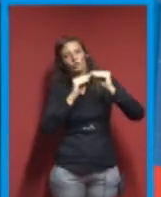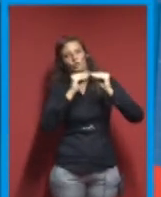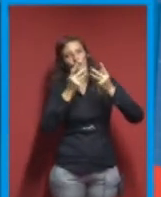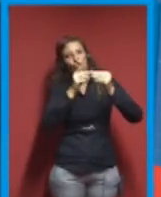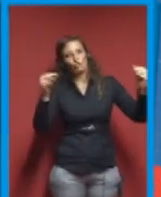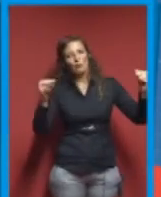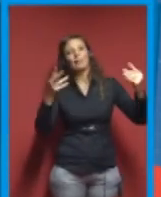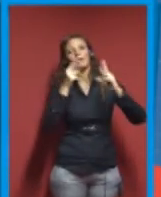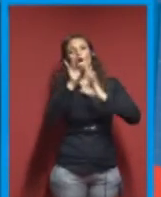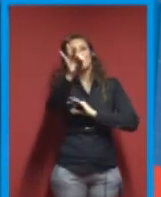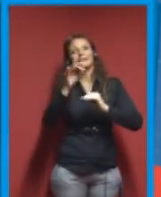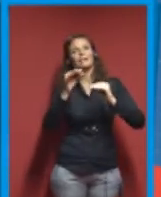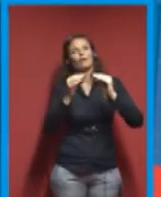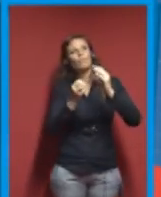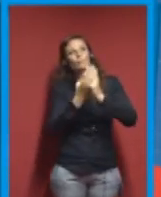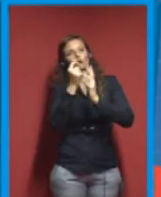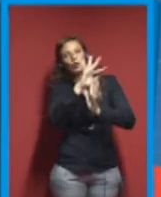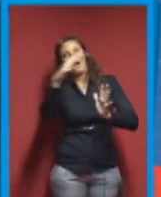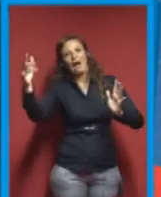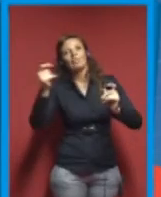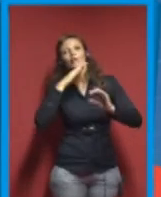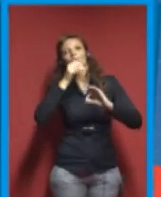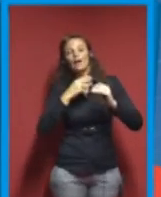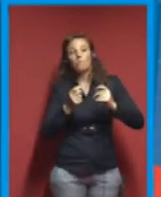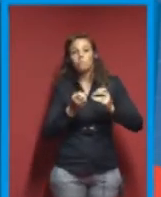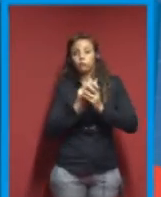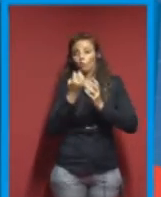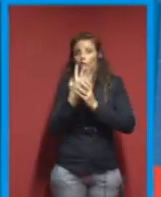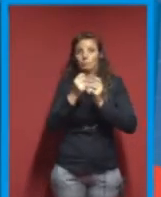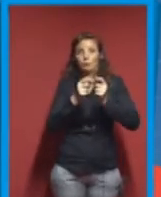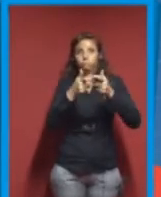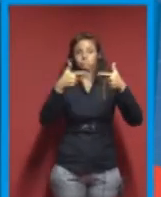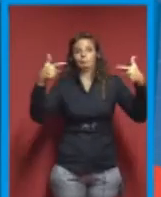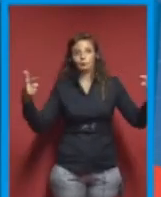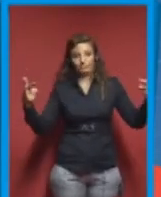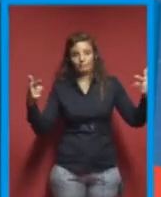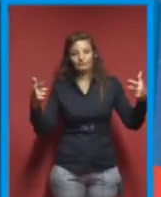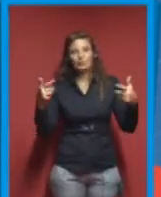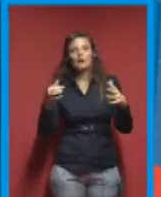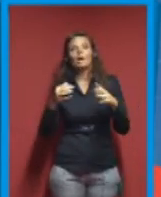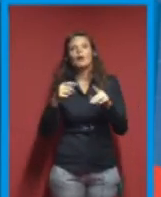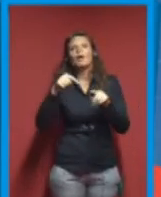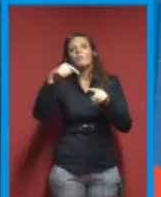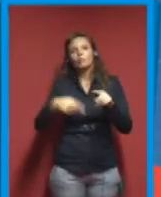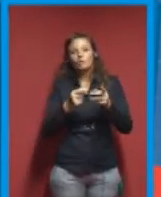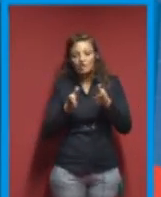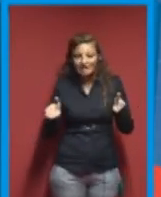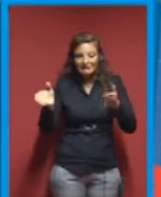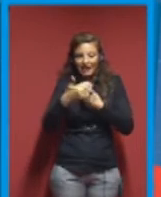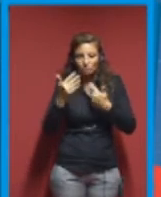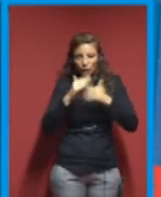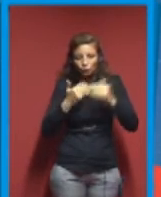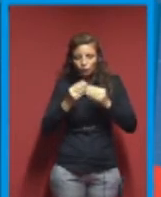delle altre cose c'è un enorme aumento di produttività. Questo è anche un toolbox tecnologico,